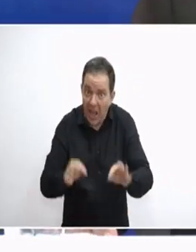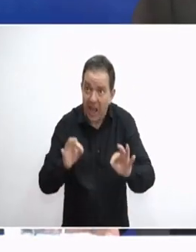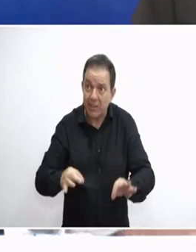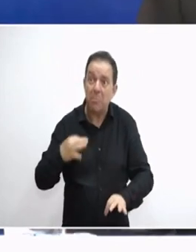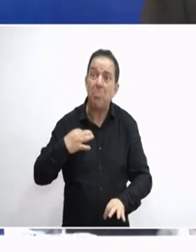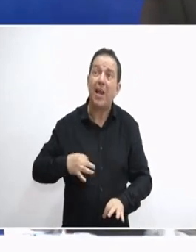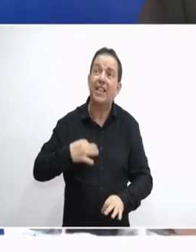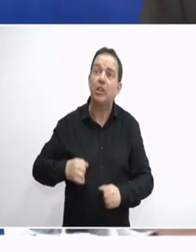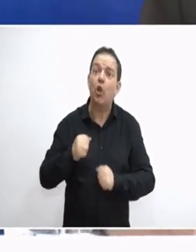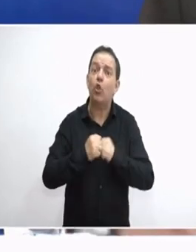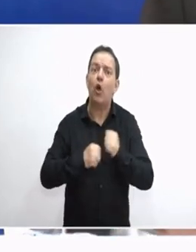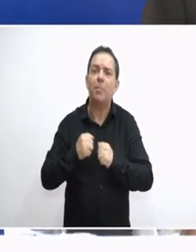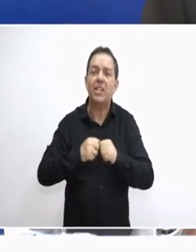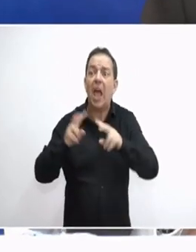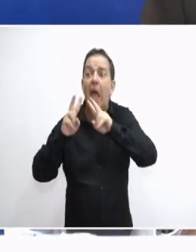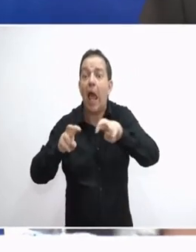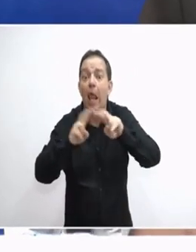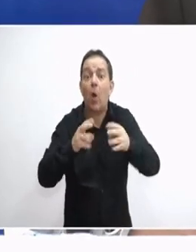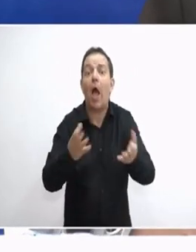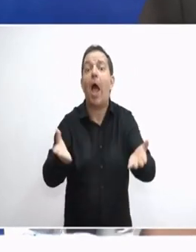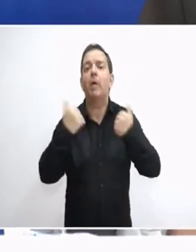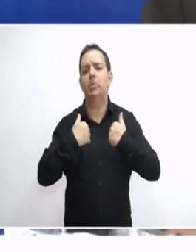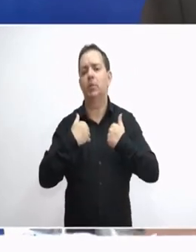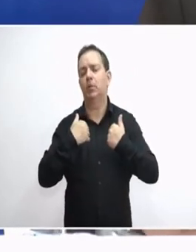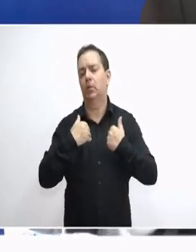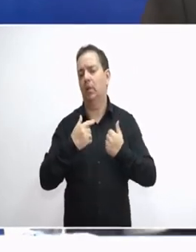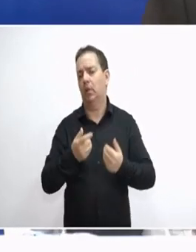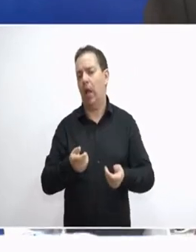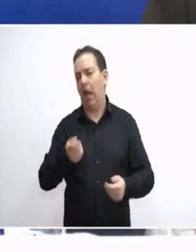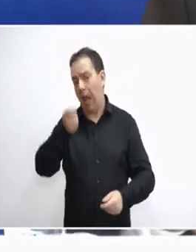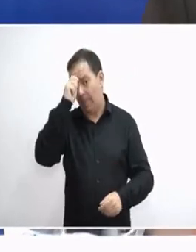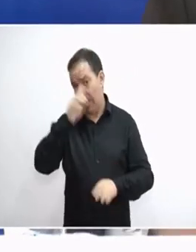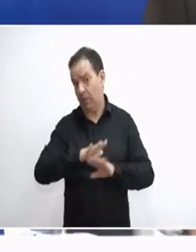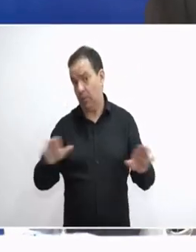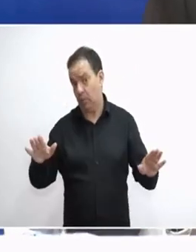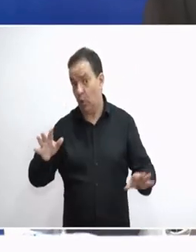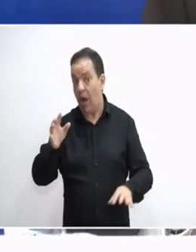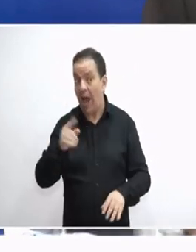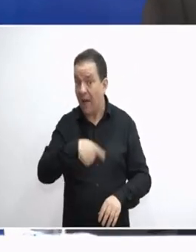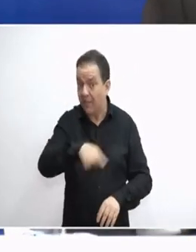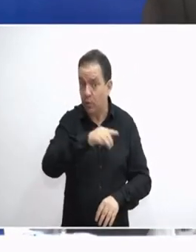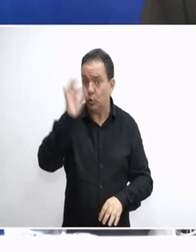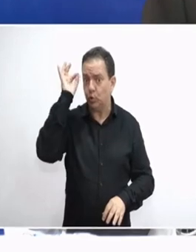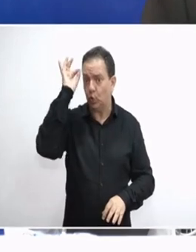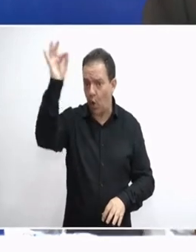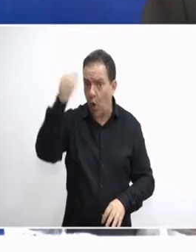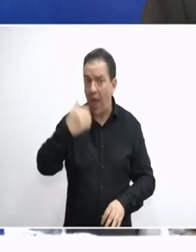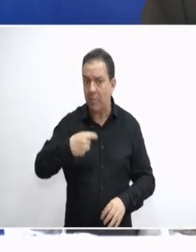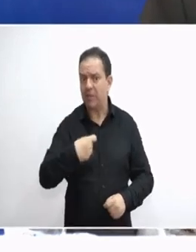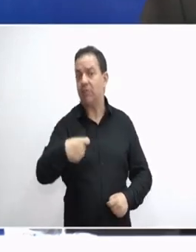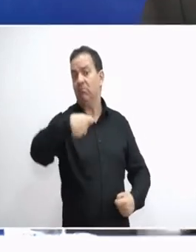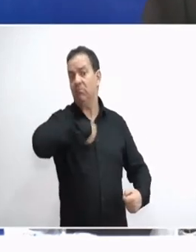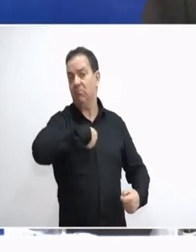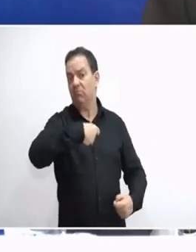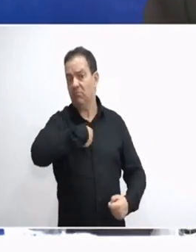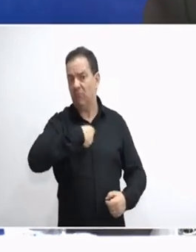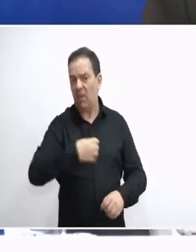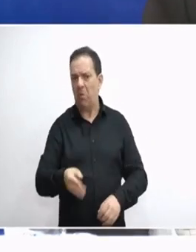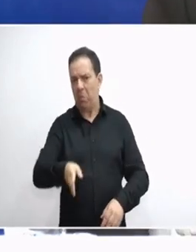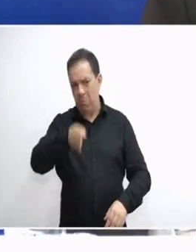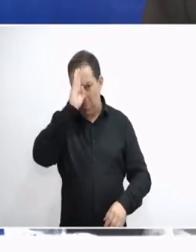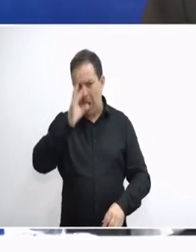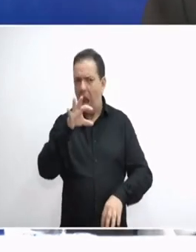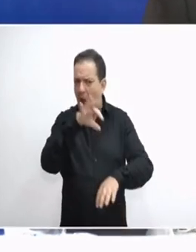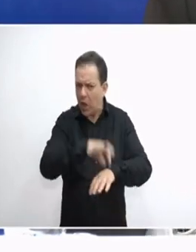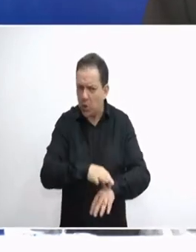πράσινες δομές και να μην έχουν ελεγχθεί κατά κόρον. Όχι βέβαια. Άρα στόχος και σκοπός τους είναι η δολοφονία μας, είναι η ασθένειά μας